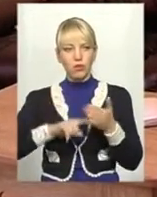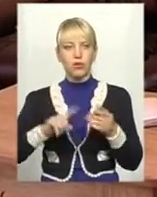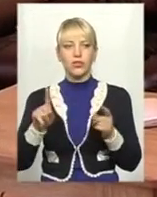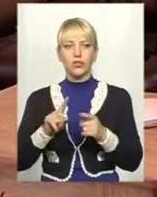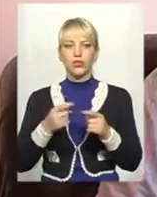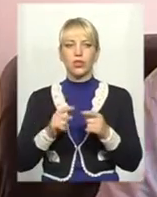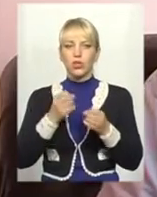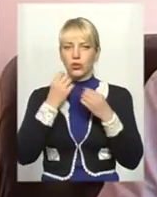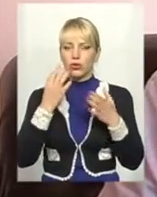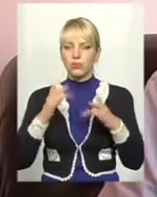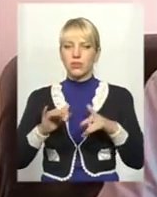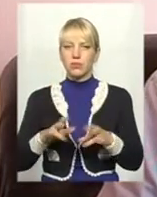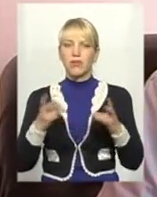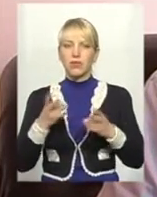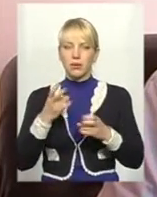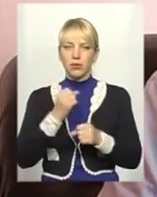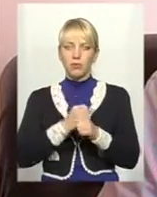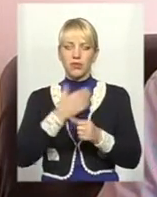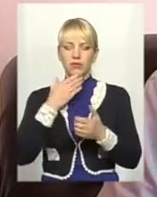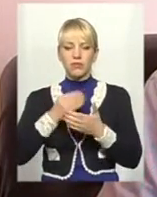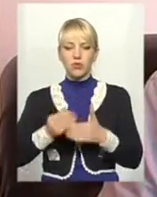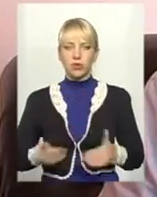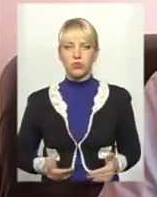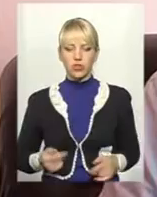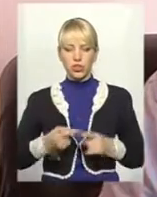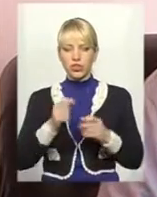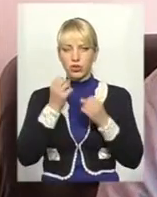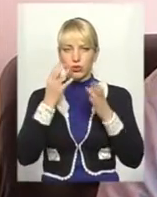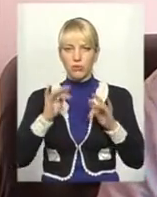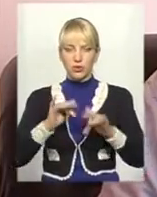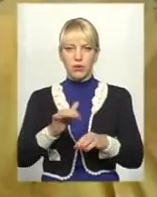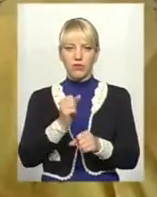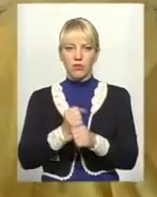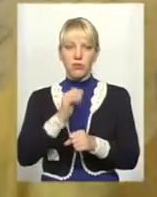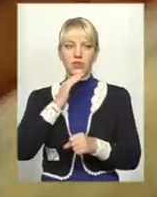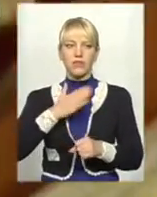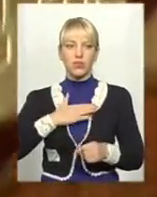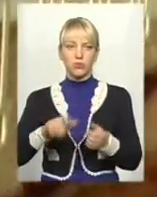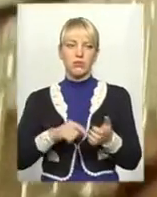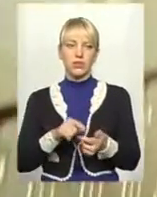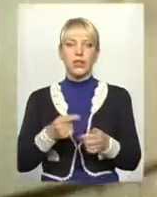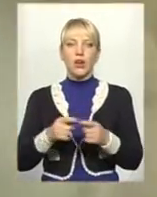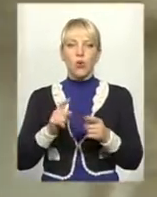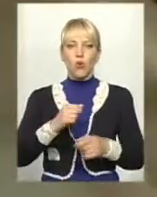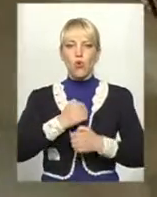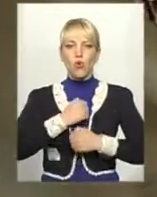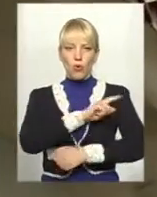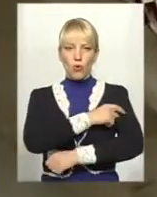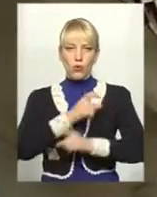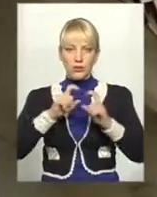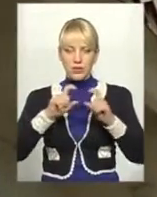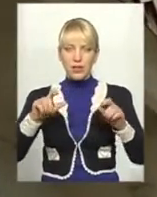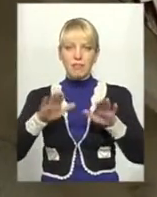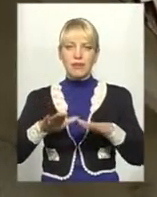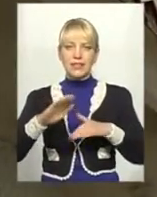справи треба в своєму життє робити. Більше, то ці добрі справи робляться в нашому місті. У госпіталі місце під ліфт уже є, його